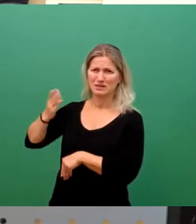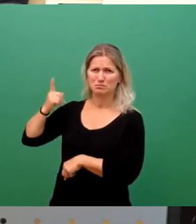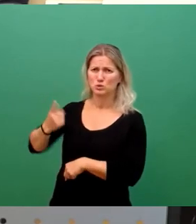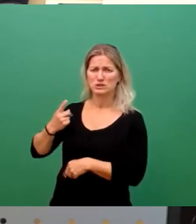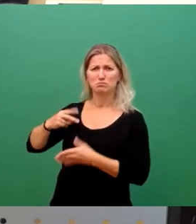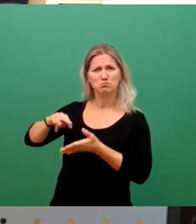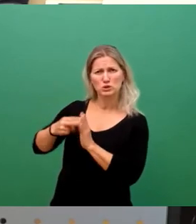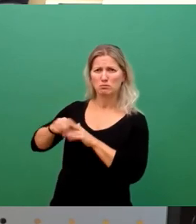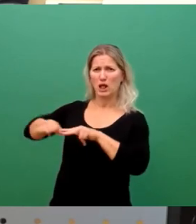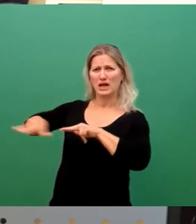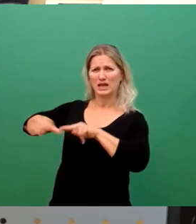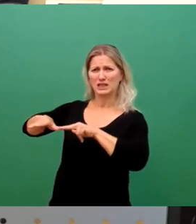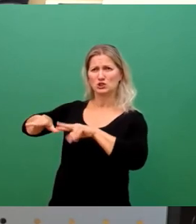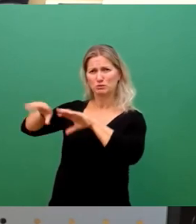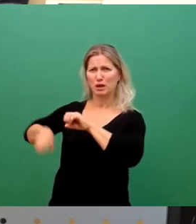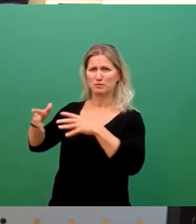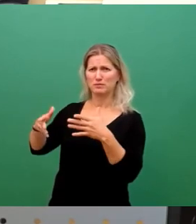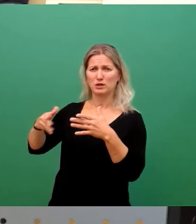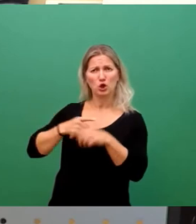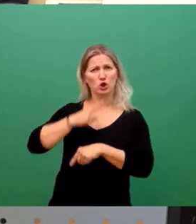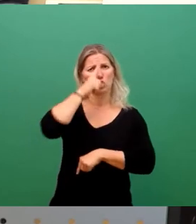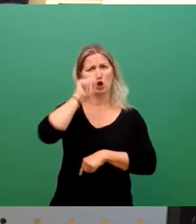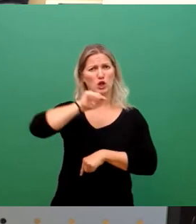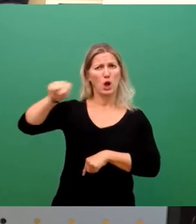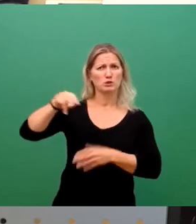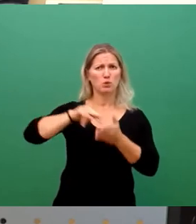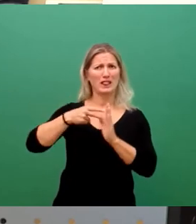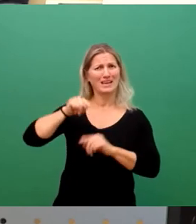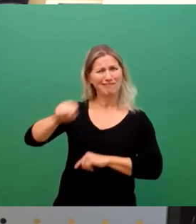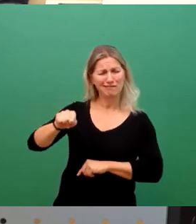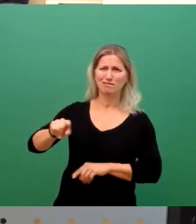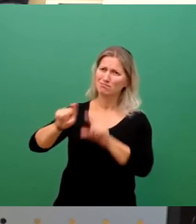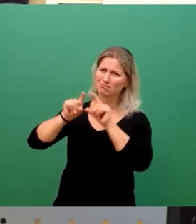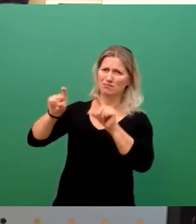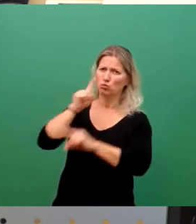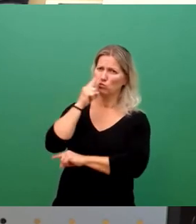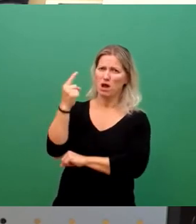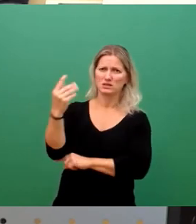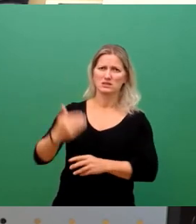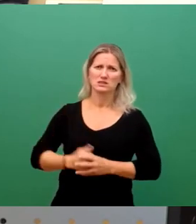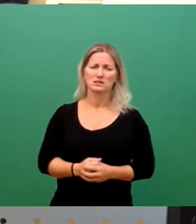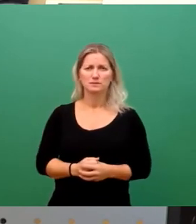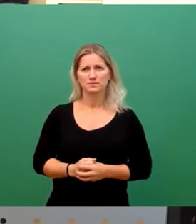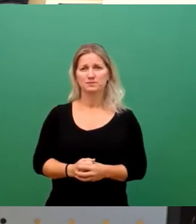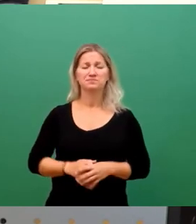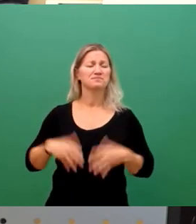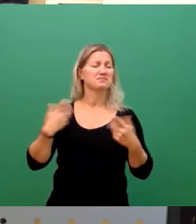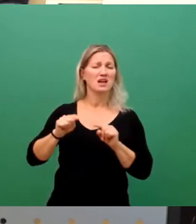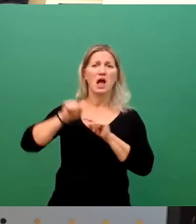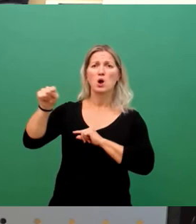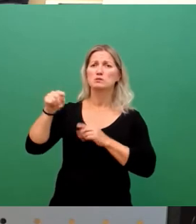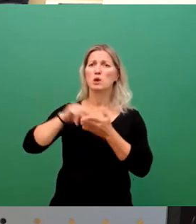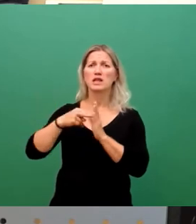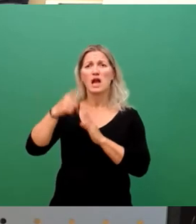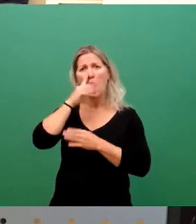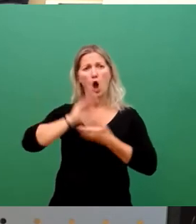Ebene und das muss in der deutschen Außenpolitik oberste Priorität einnehmen. Aber auch jenseits der Außenpolitik auf kommunaler Ebene kann